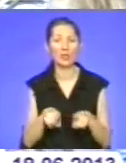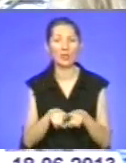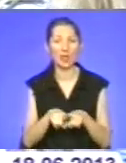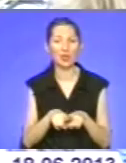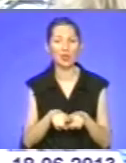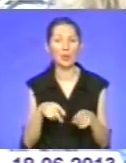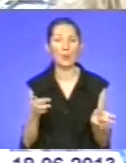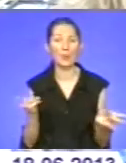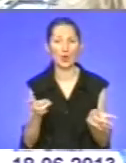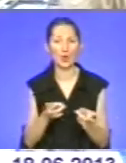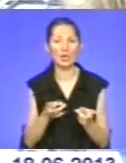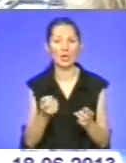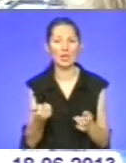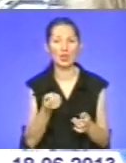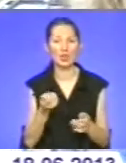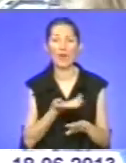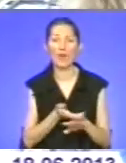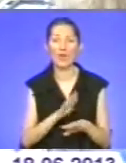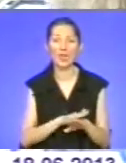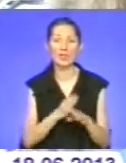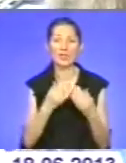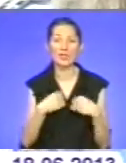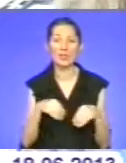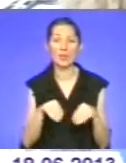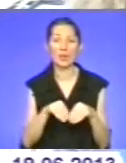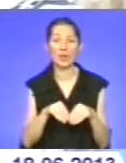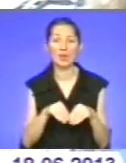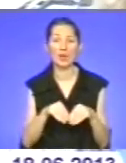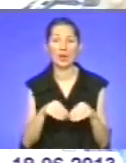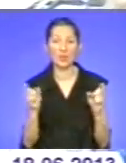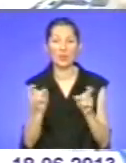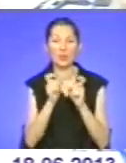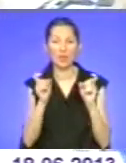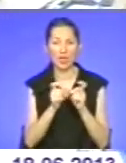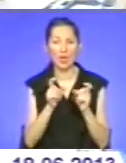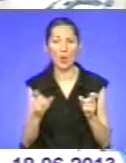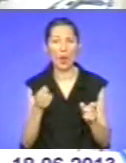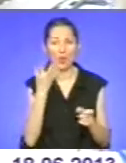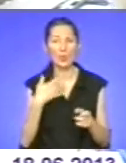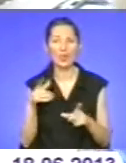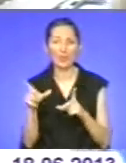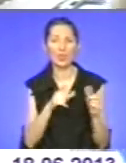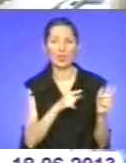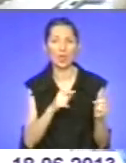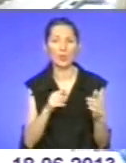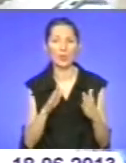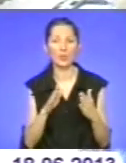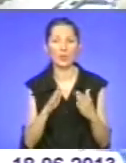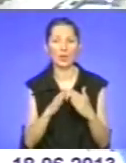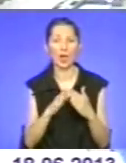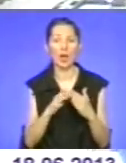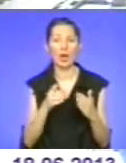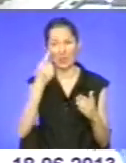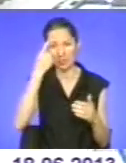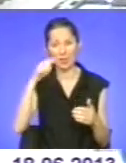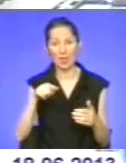Також приходиться трошки важче з сімейними дебуширами, коли ми виїжджаємо. Але, я не знаю,